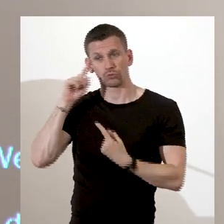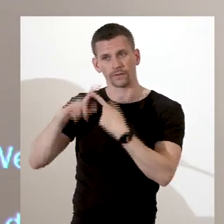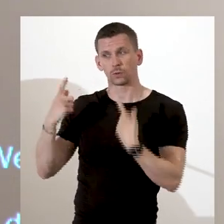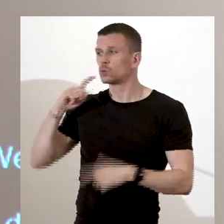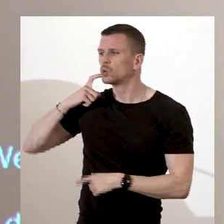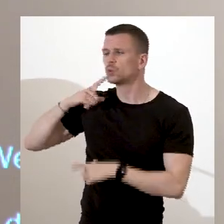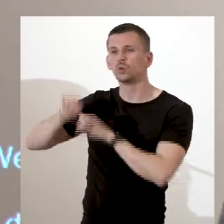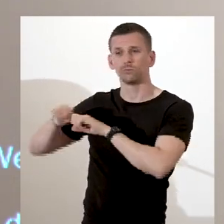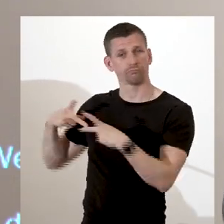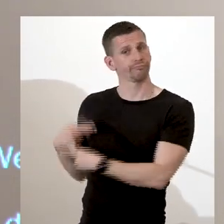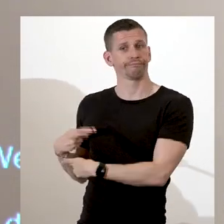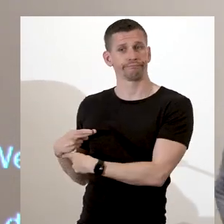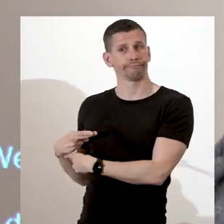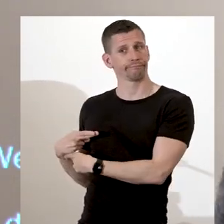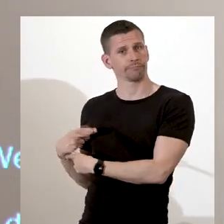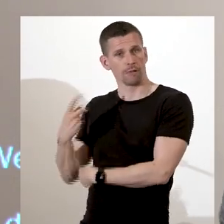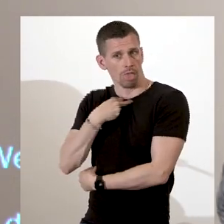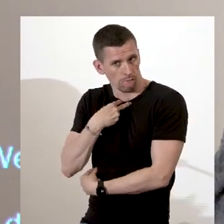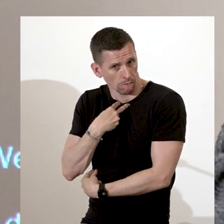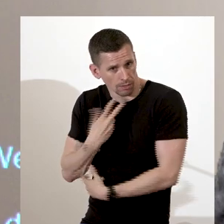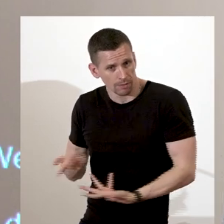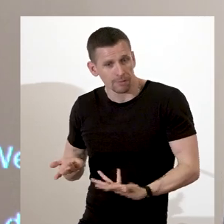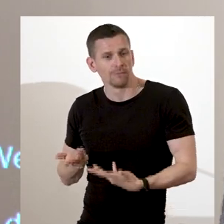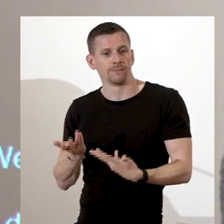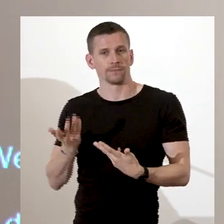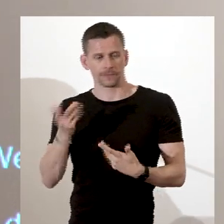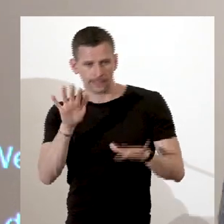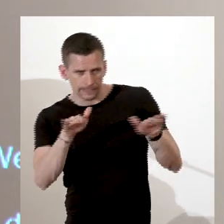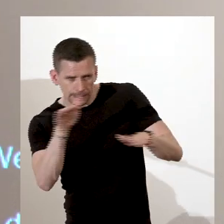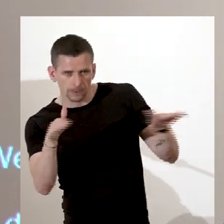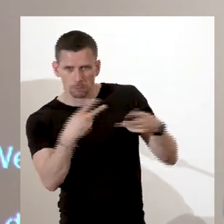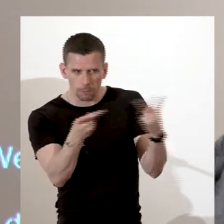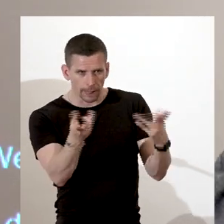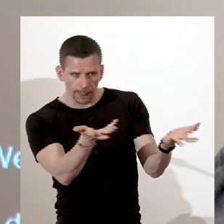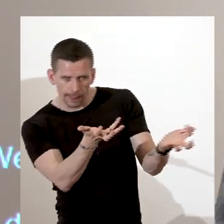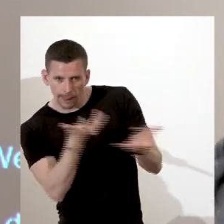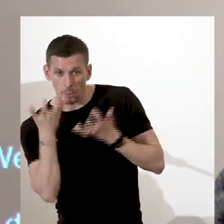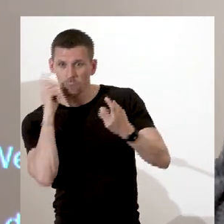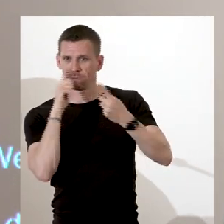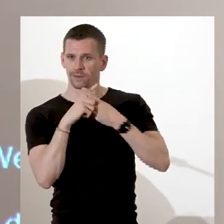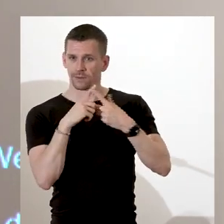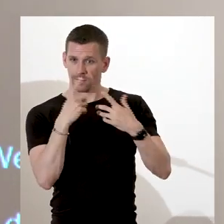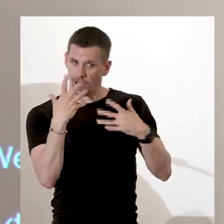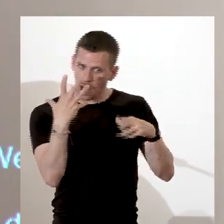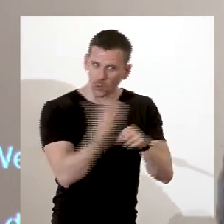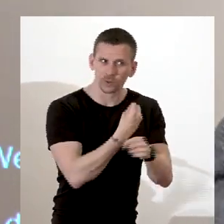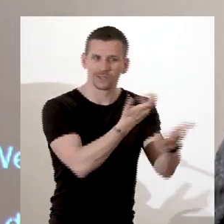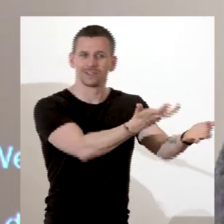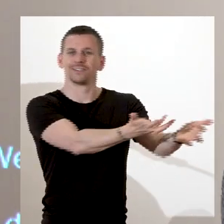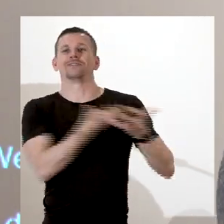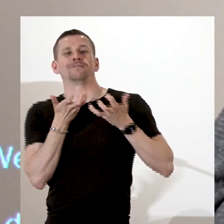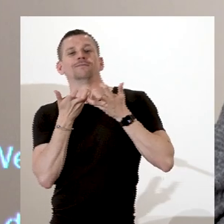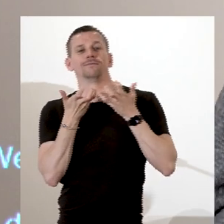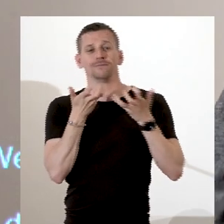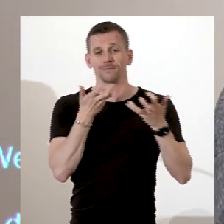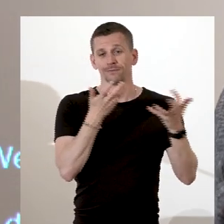ralliement du public que Clarkson pense avoir en partie gagné la cause jusqu'au moment où il va y avoir une